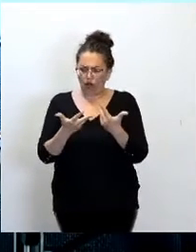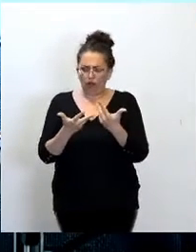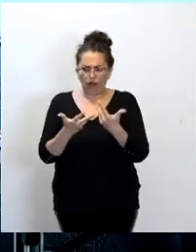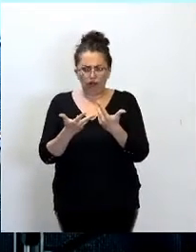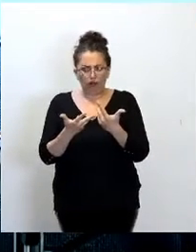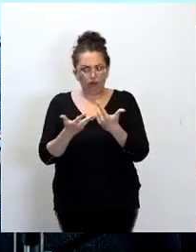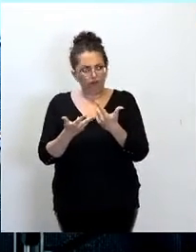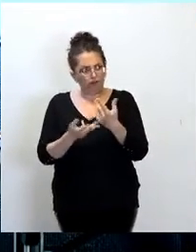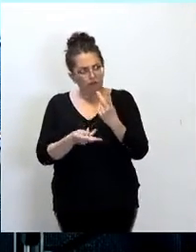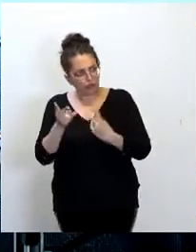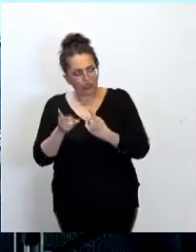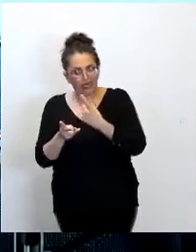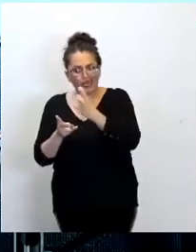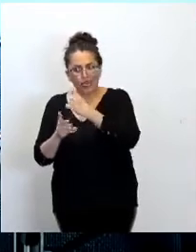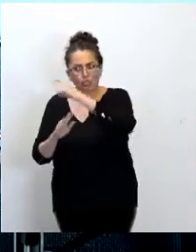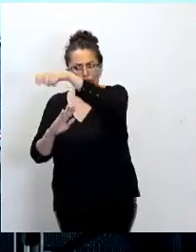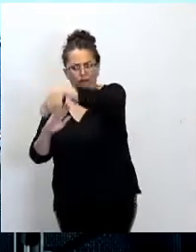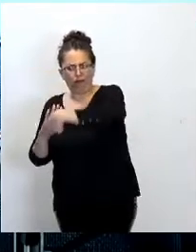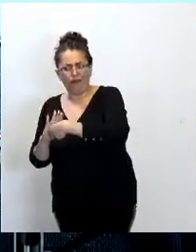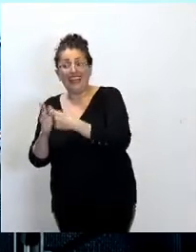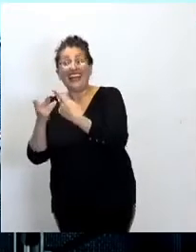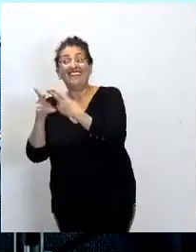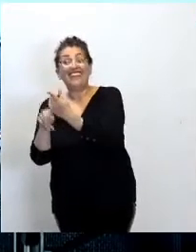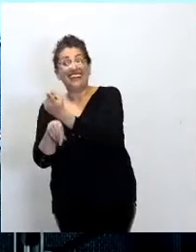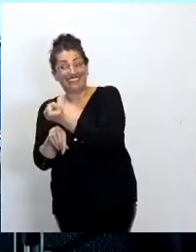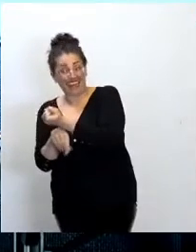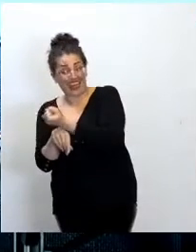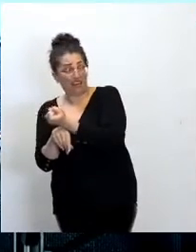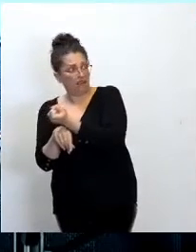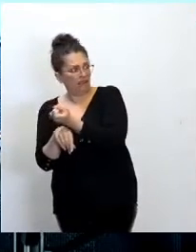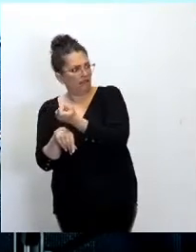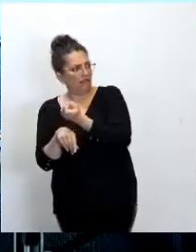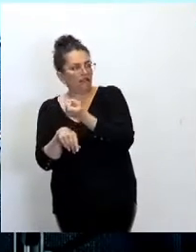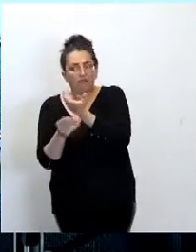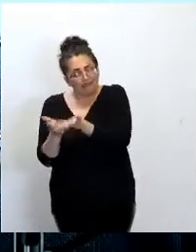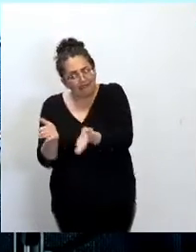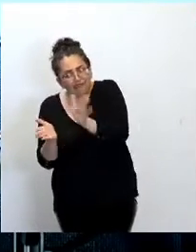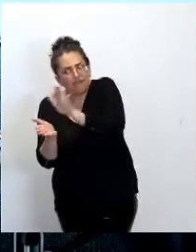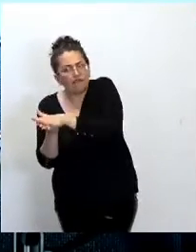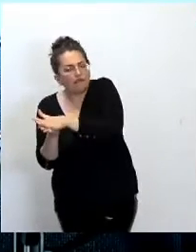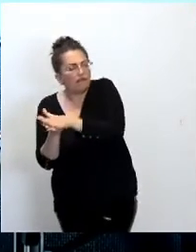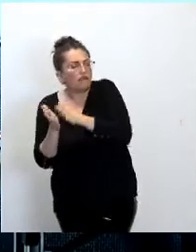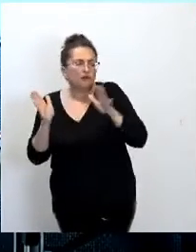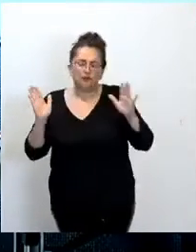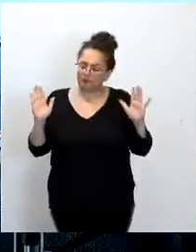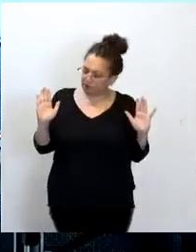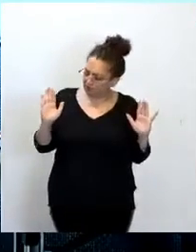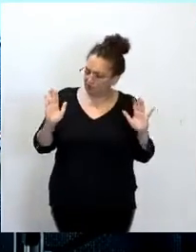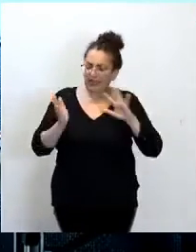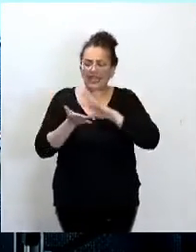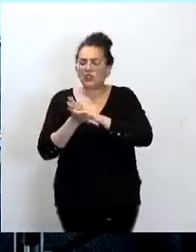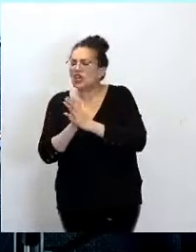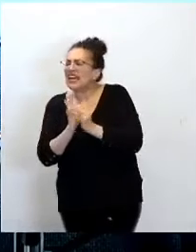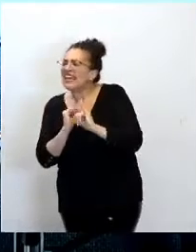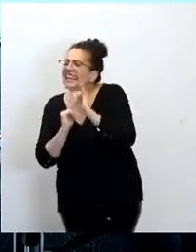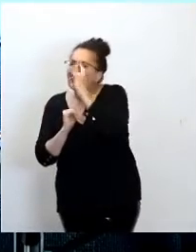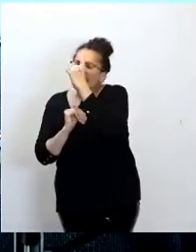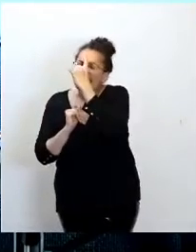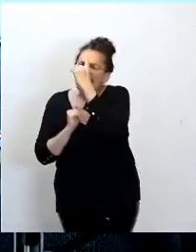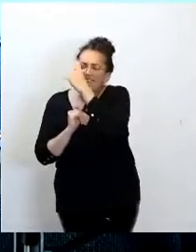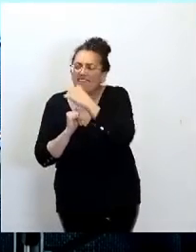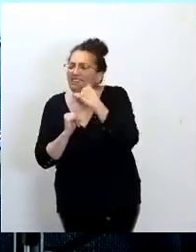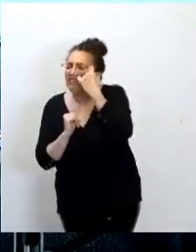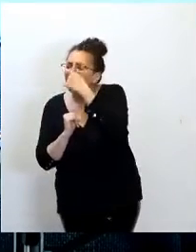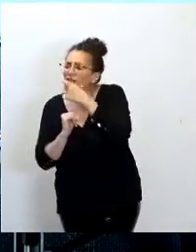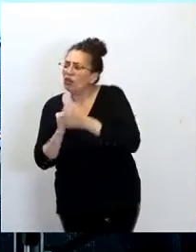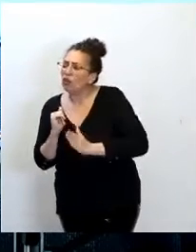des interventions de la part de la ville. Alors bien sûr, vous allez me dire que dans les associations, il y a des bordelais. Mais il y a aussi des bordelais